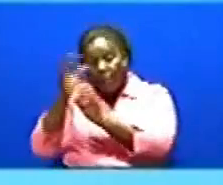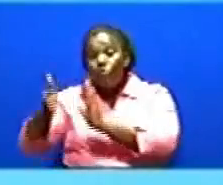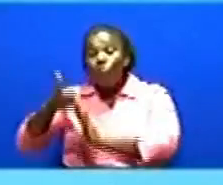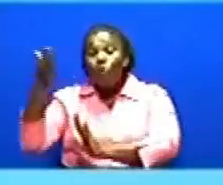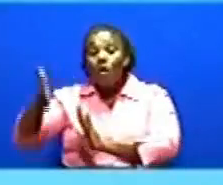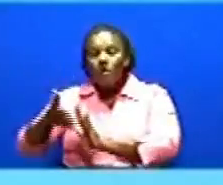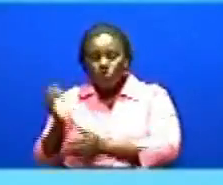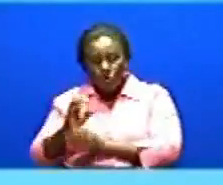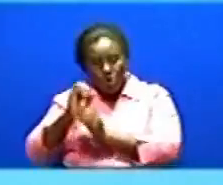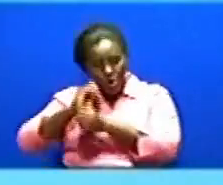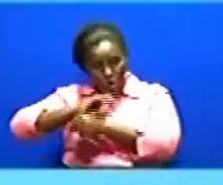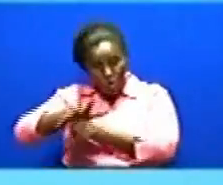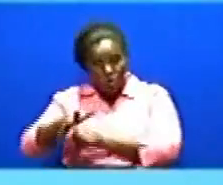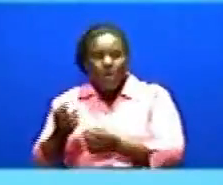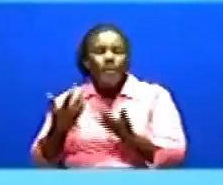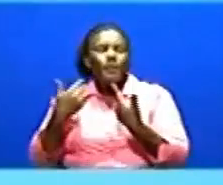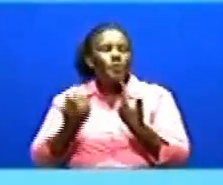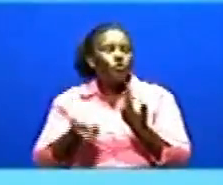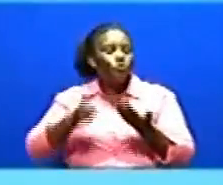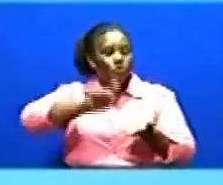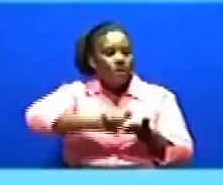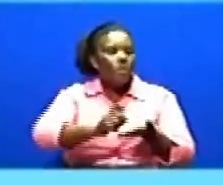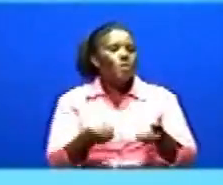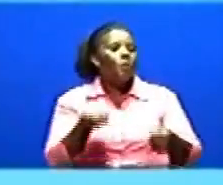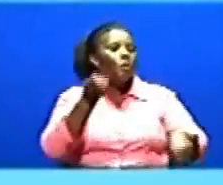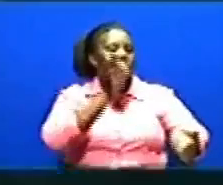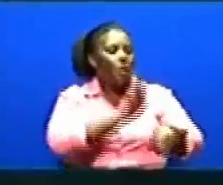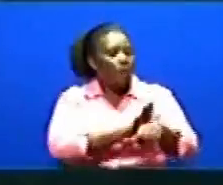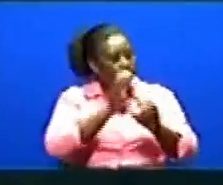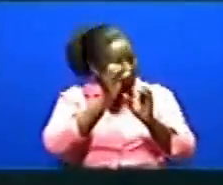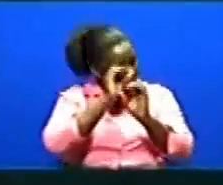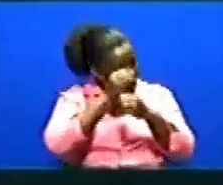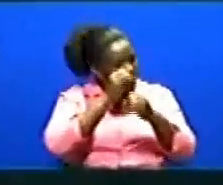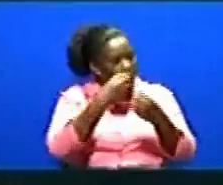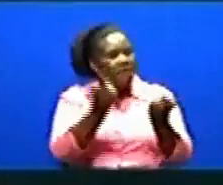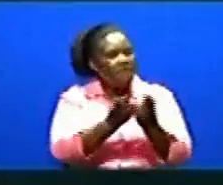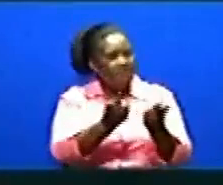awali Kwa hiyo ndomana tumeongeza pia idadi ya watalamu wa meabara